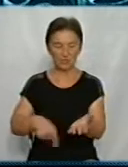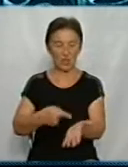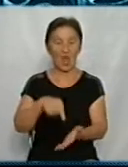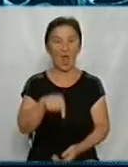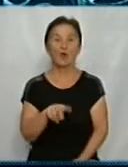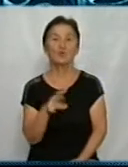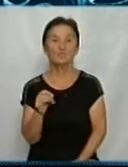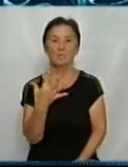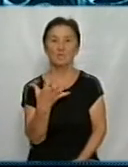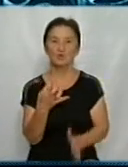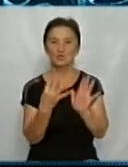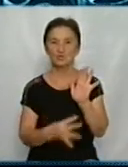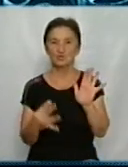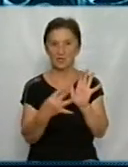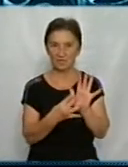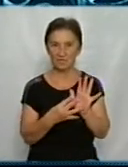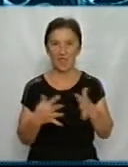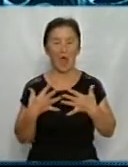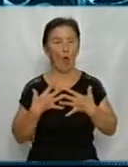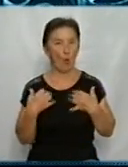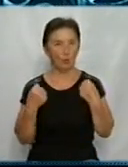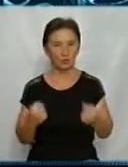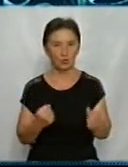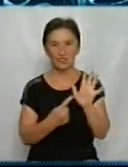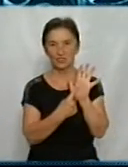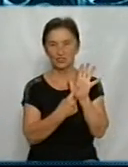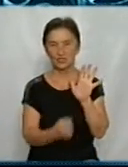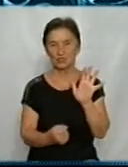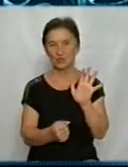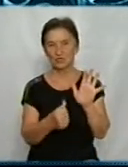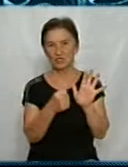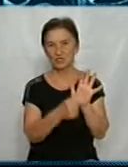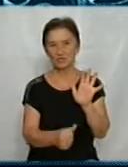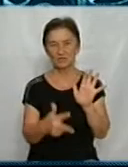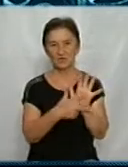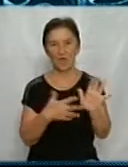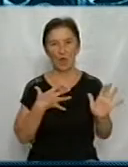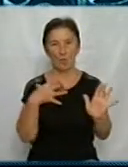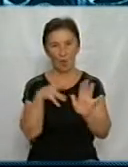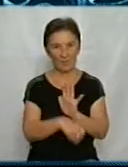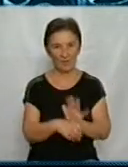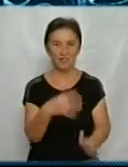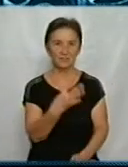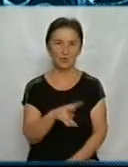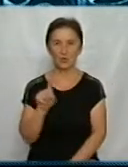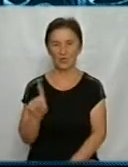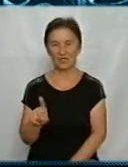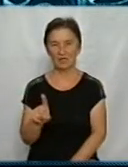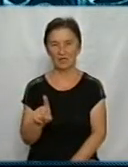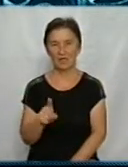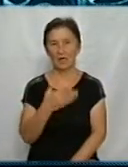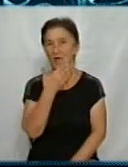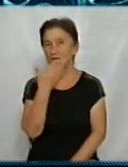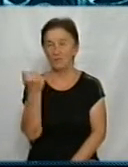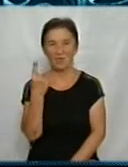599. Одужали від коронавірусу 668 людей. Померли – 41. Немає хворих в